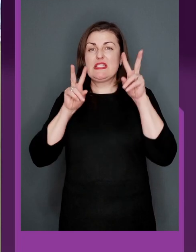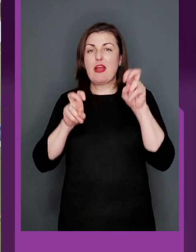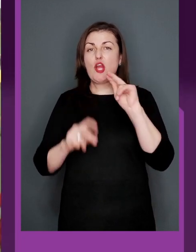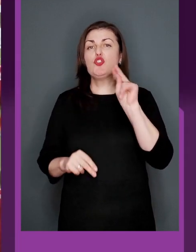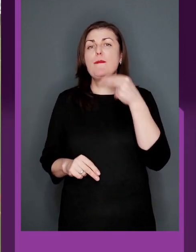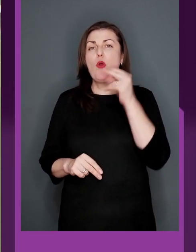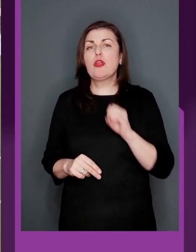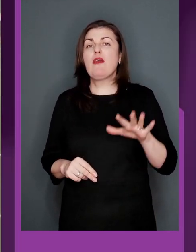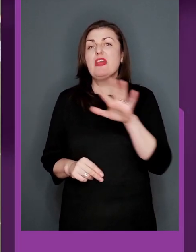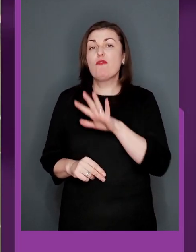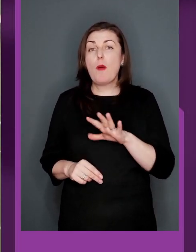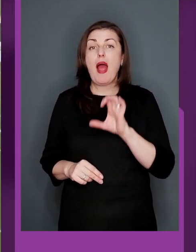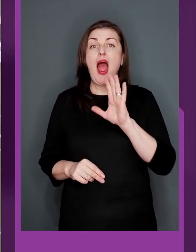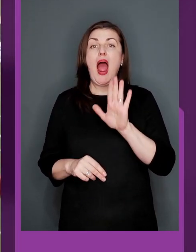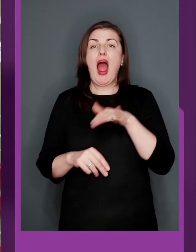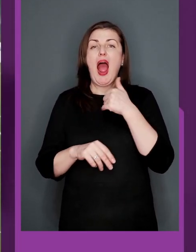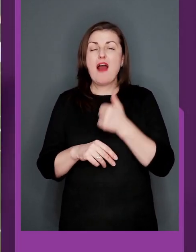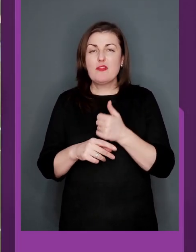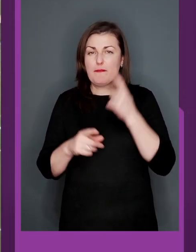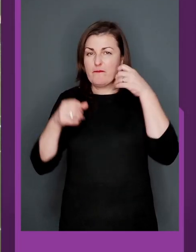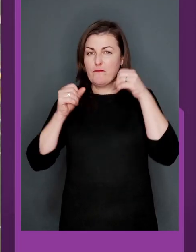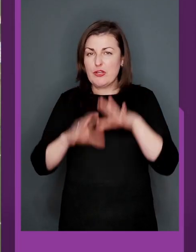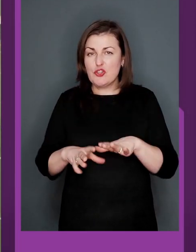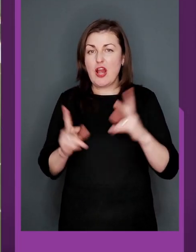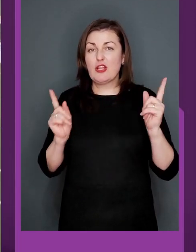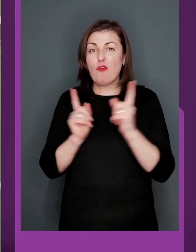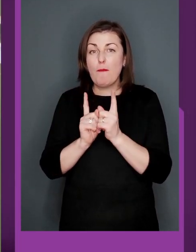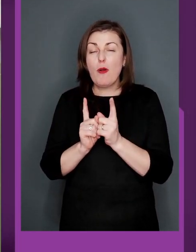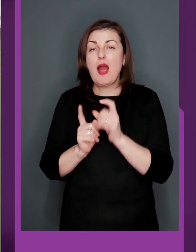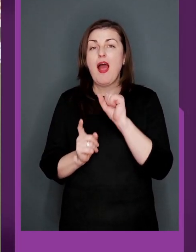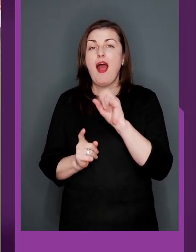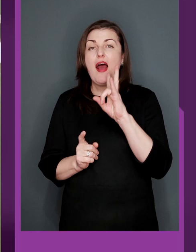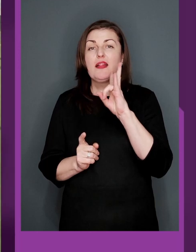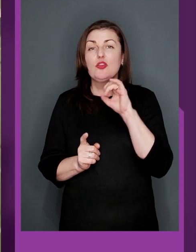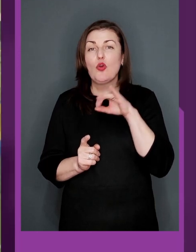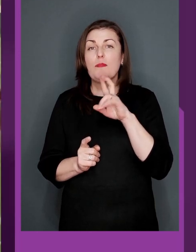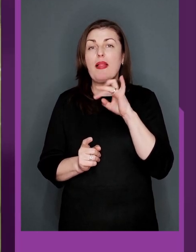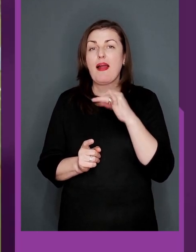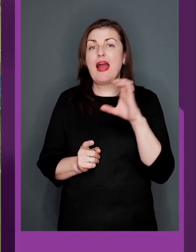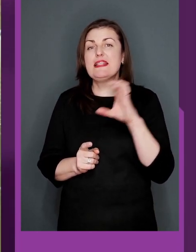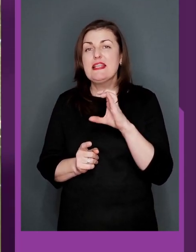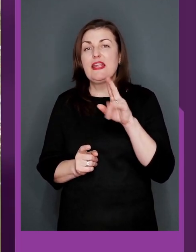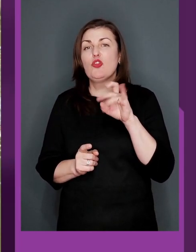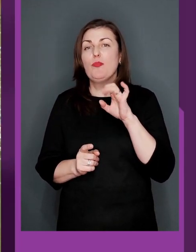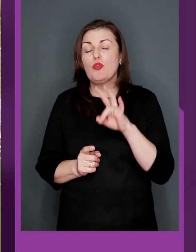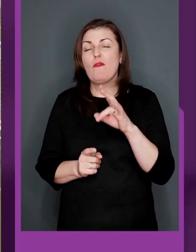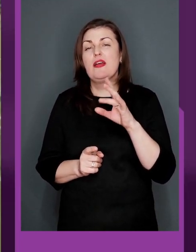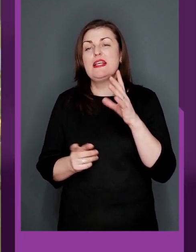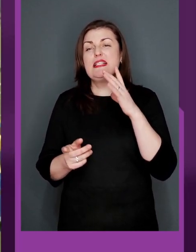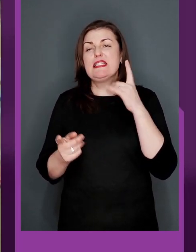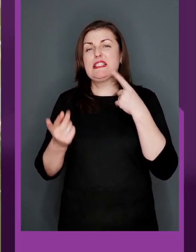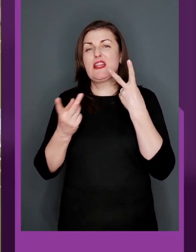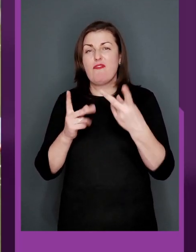собі звання чемпіонів Європи. Авторами голів у вирішальному двобої стали Антон Балакай та Сергій Беденок,